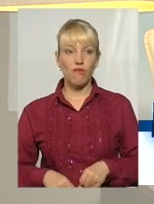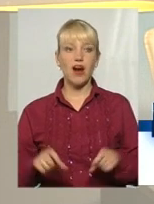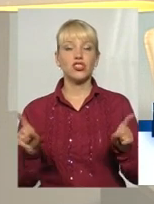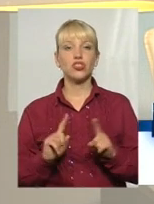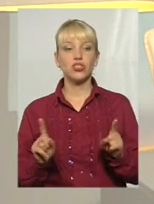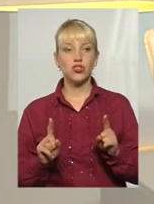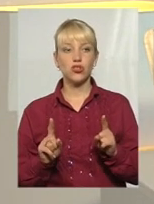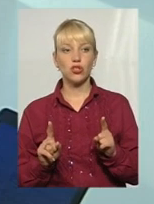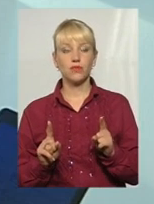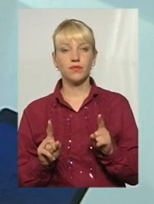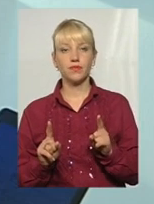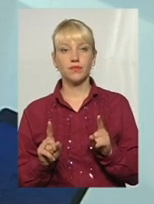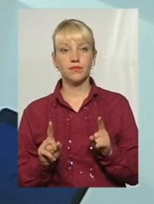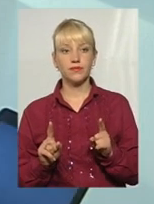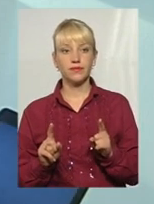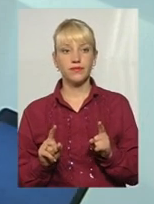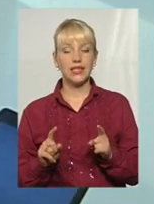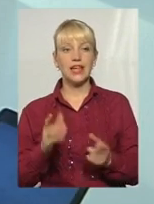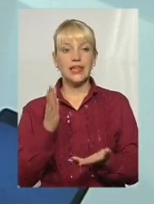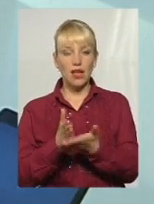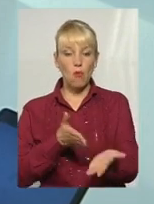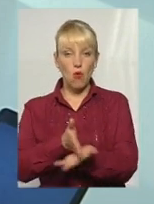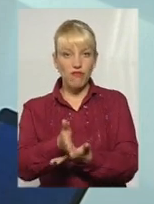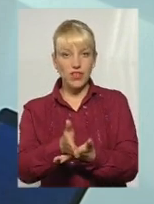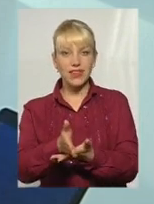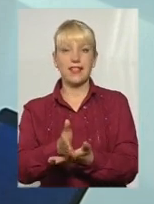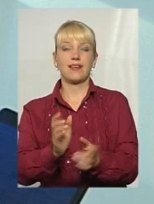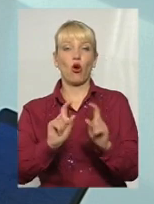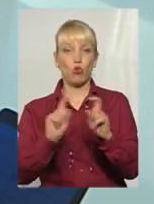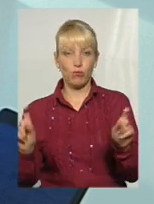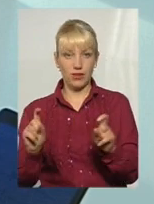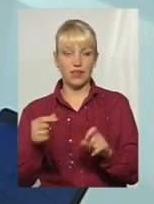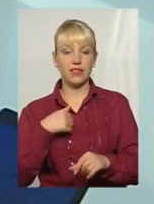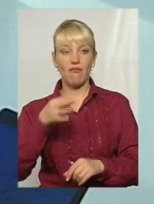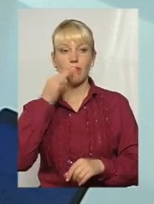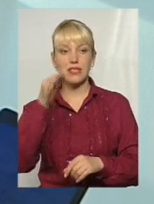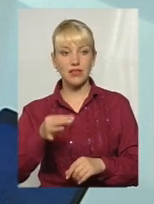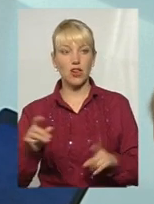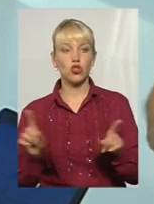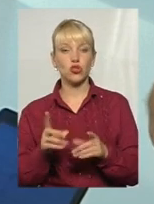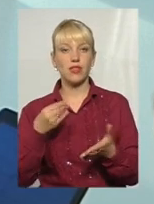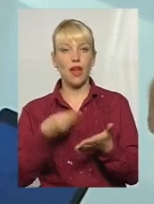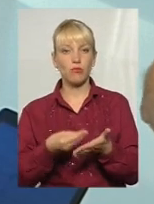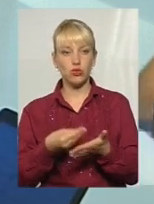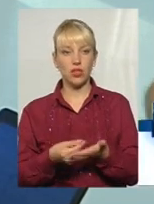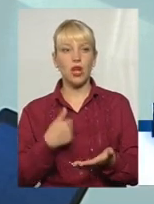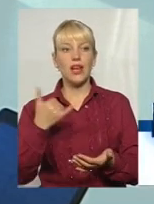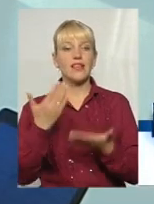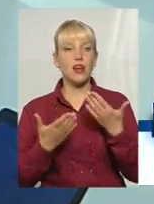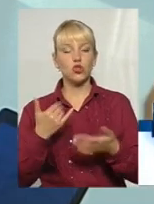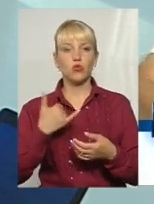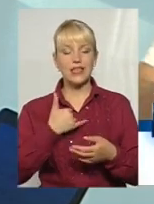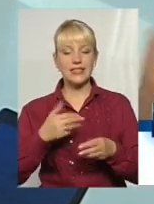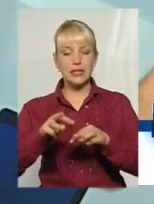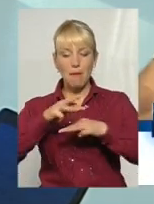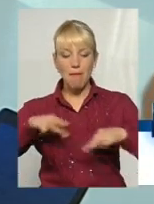місця для корупції не буде? Є профільний комітет. Ми на бюджетному, якщо в нас щось з Мінфіном